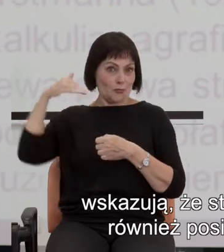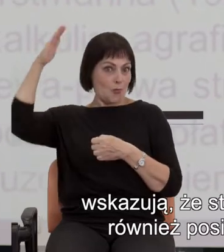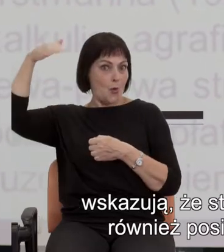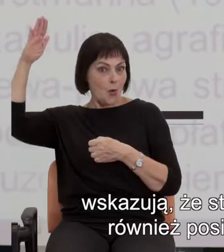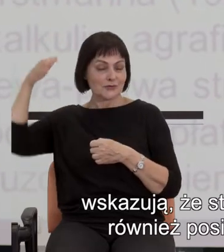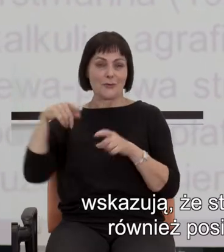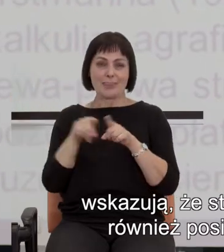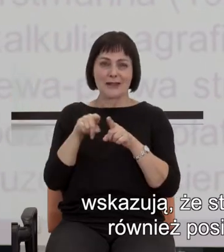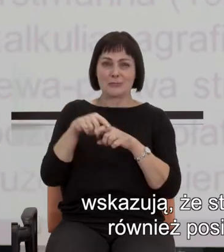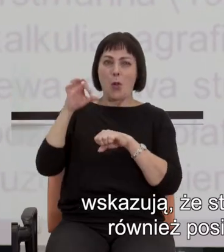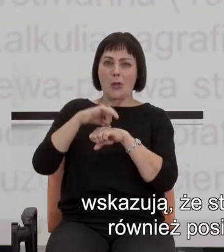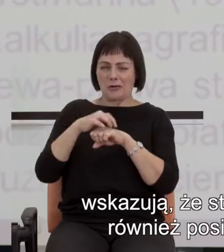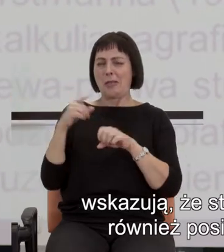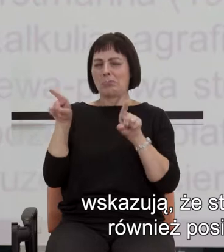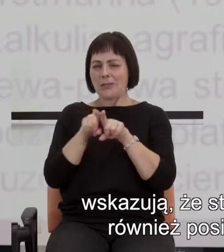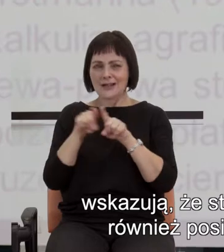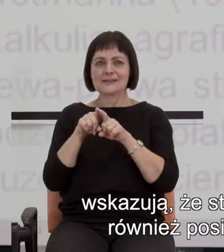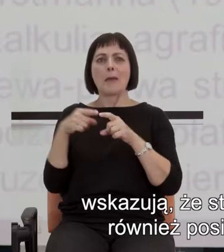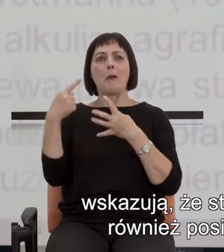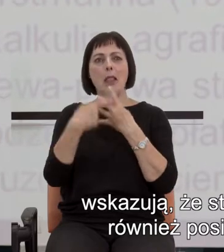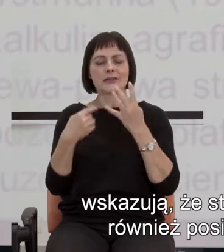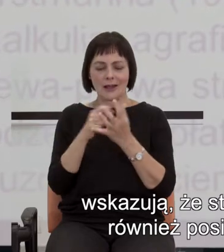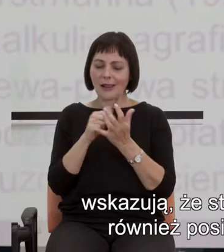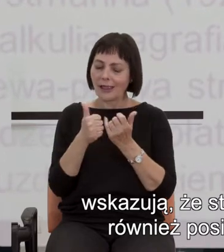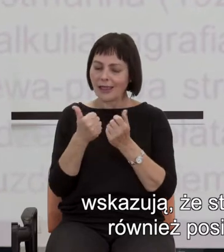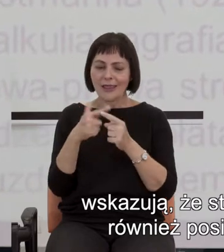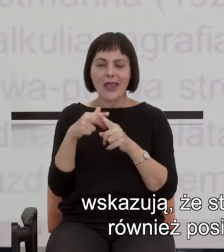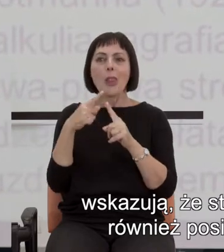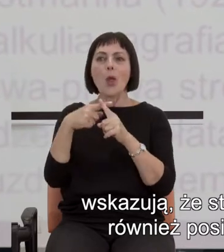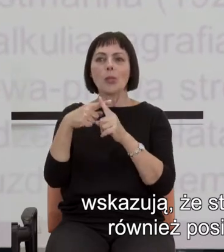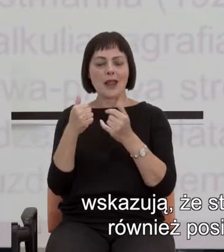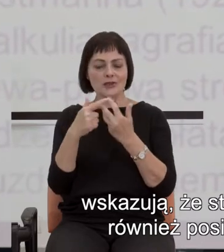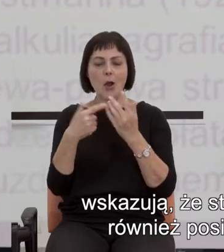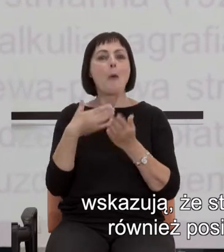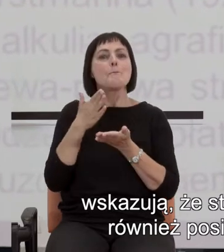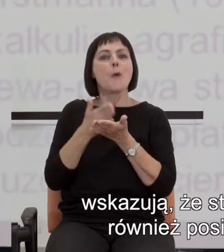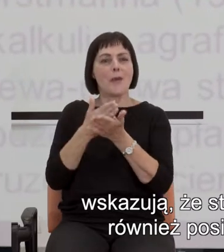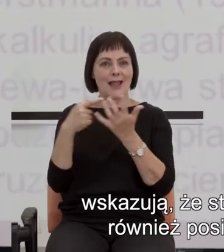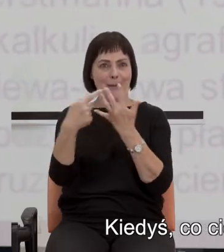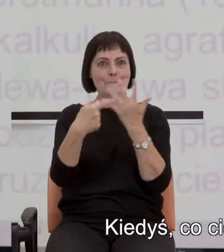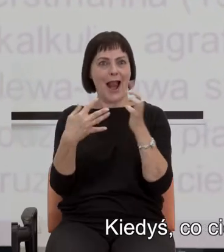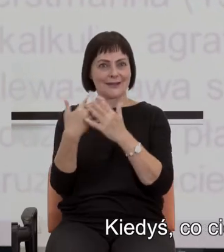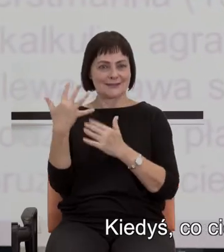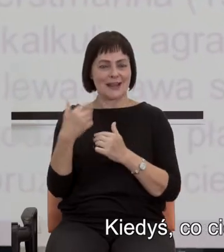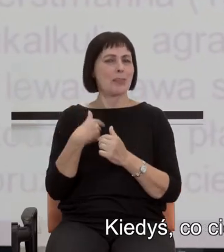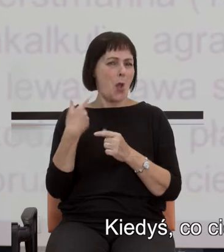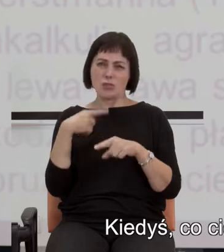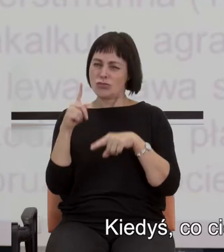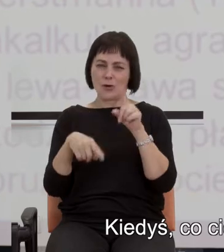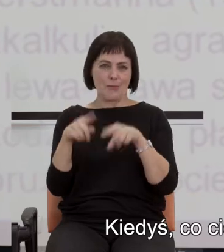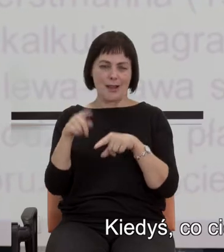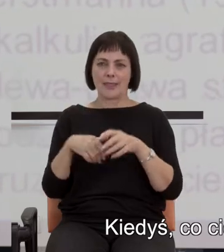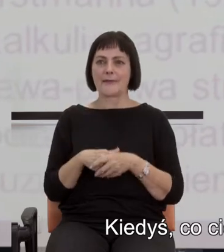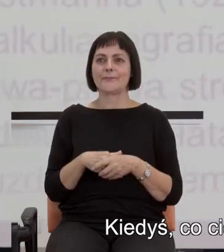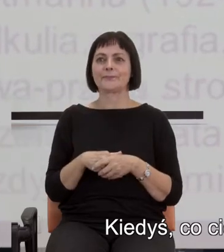czasami nawet doktoranci, również posiłkują się w różnego typu obliczeniach palcami. Nie ma w tym niczego dziwnego.